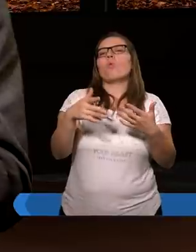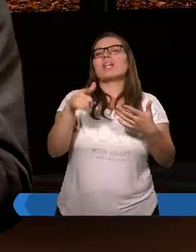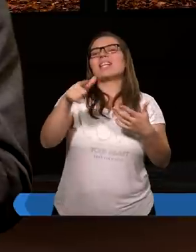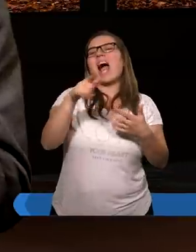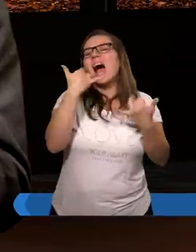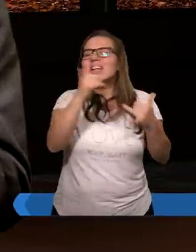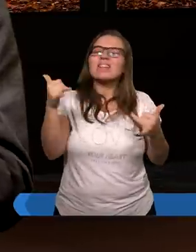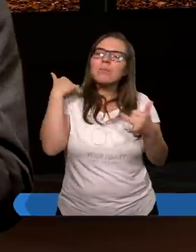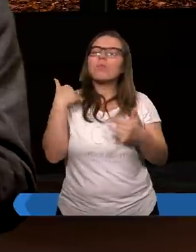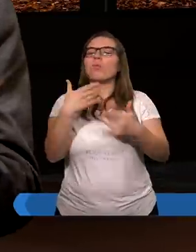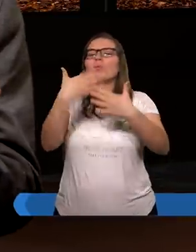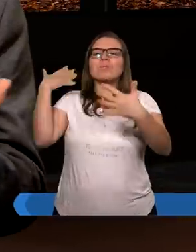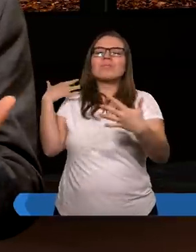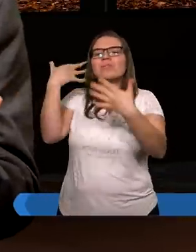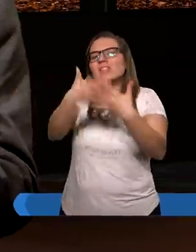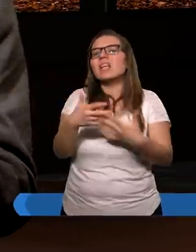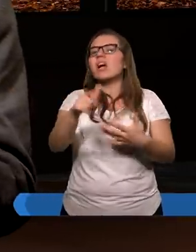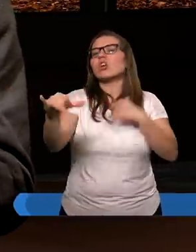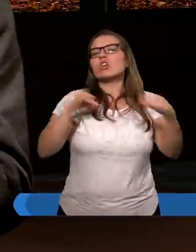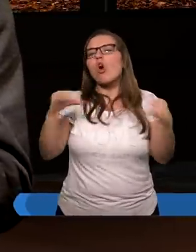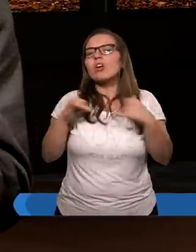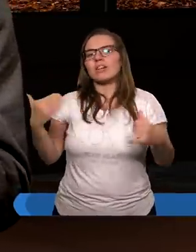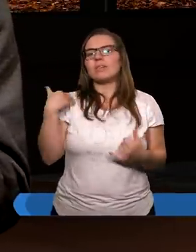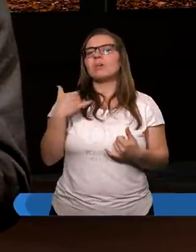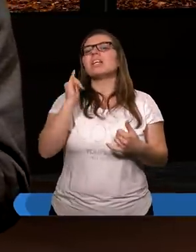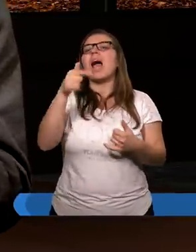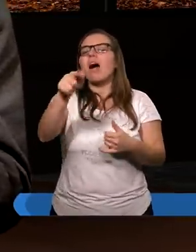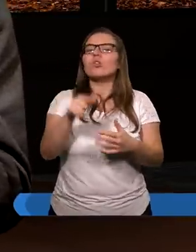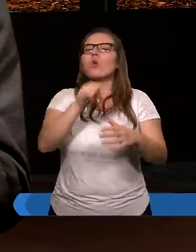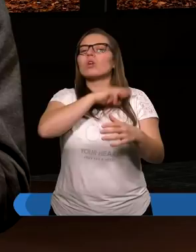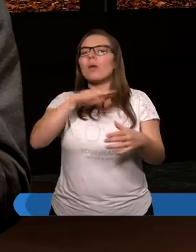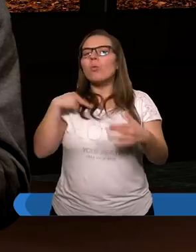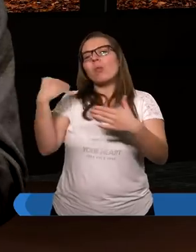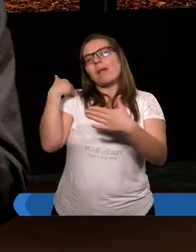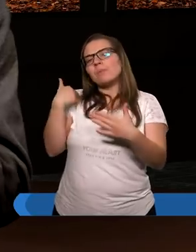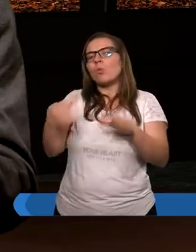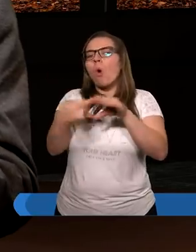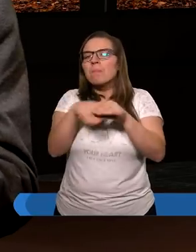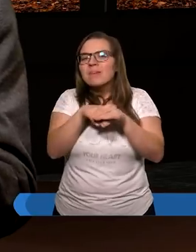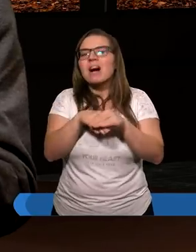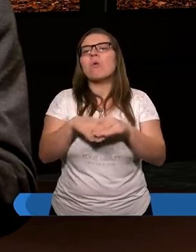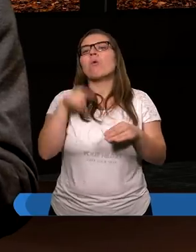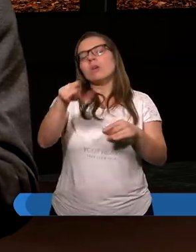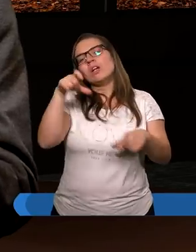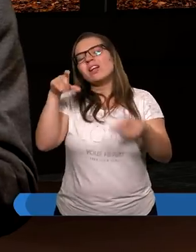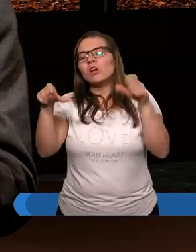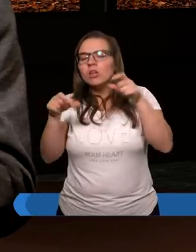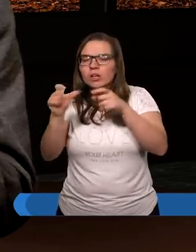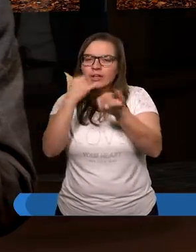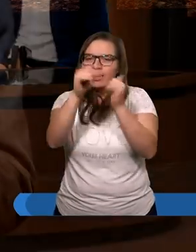październikowa, kiedy zaczął proletariat rządzić, jak to się u nas odbywało, czy u naszych sąsiadów,